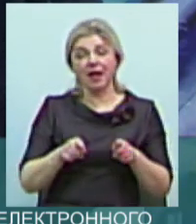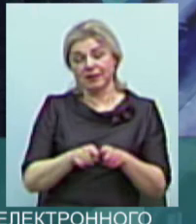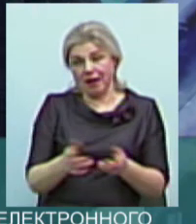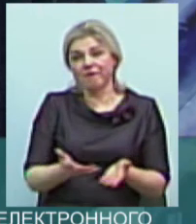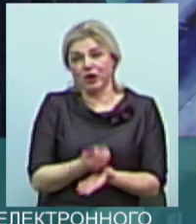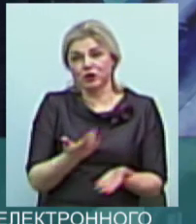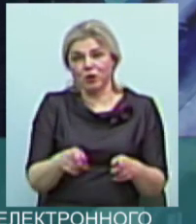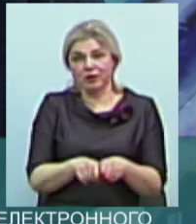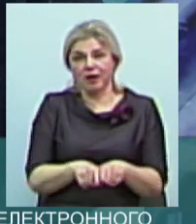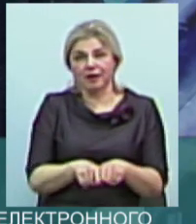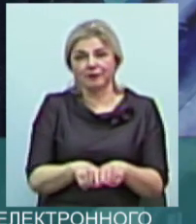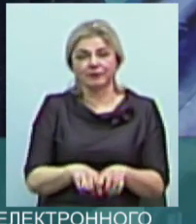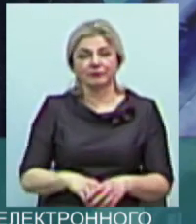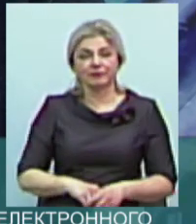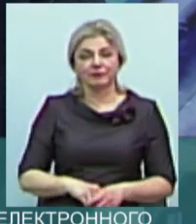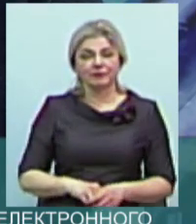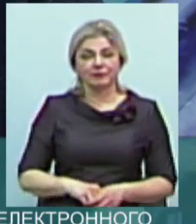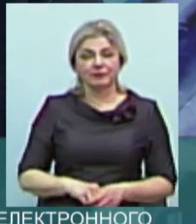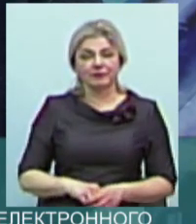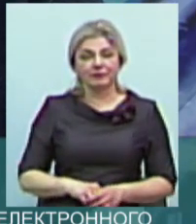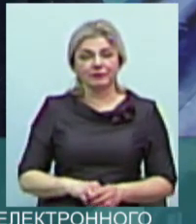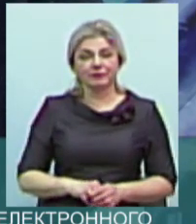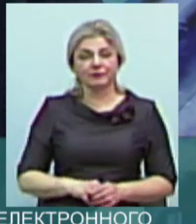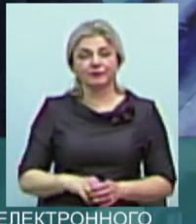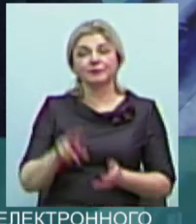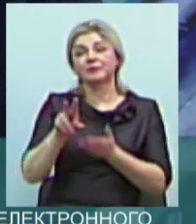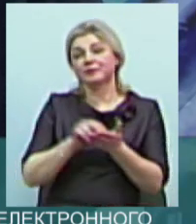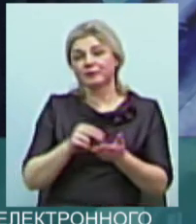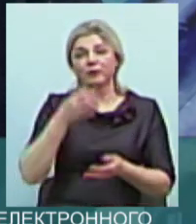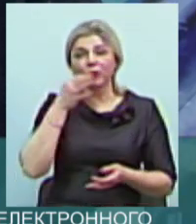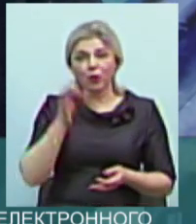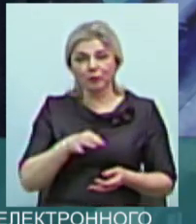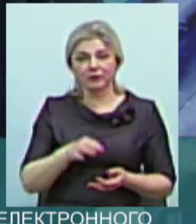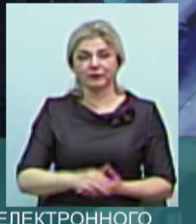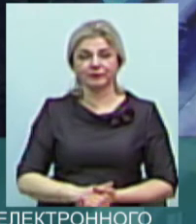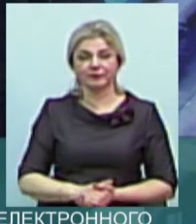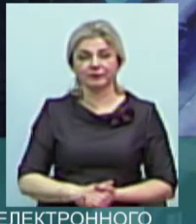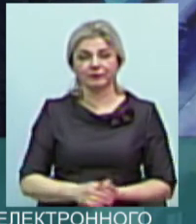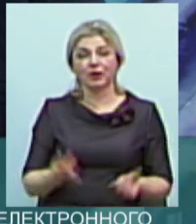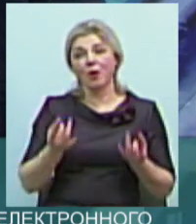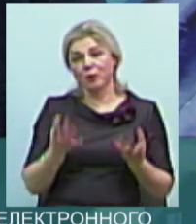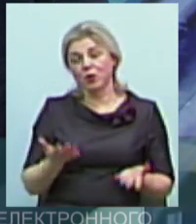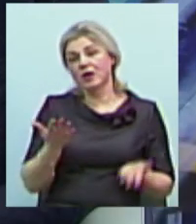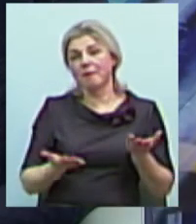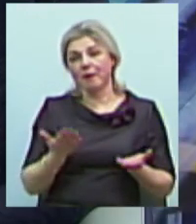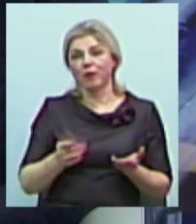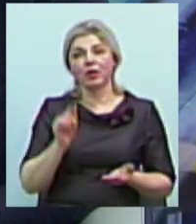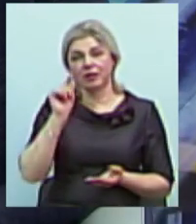з приводу переймання досвіду з електронного документа обігу. Просто, мабуть, там